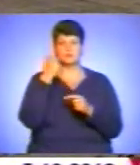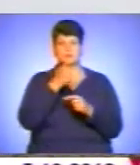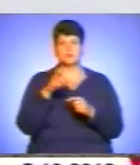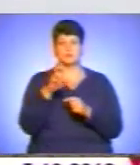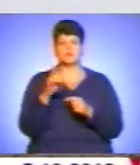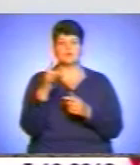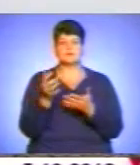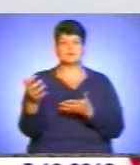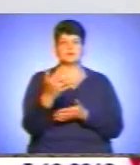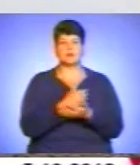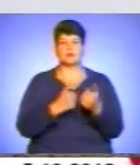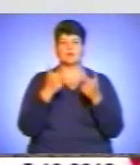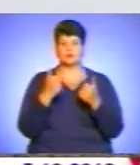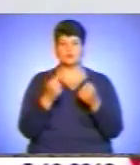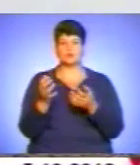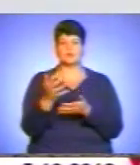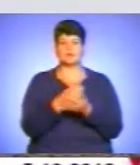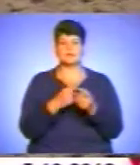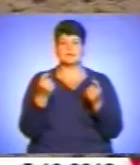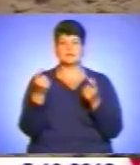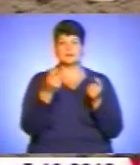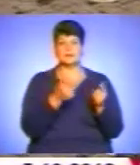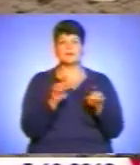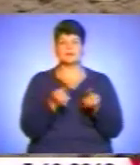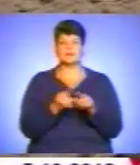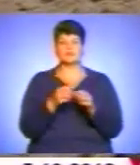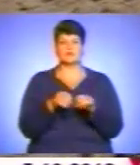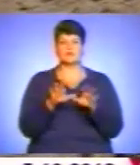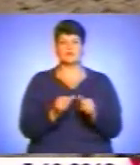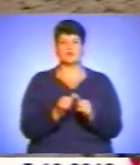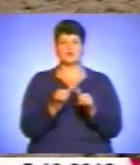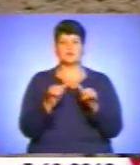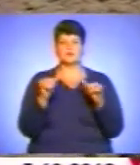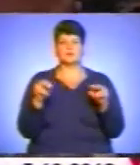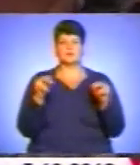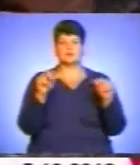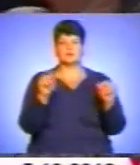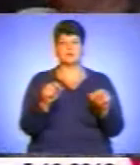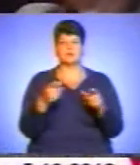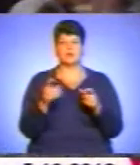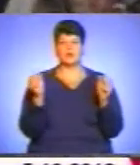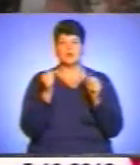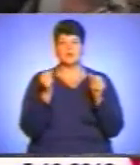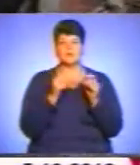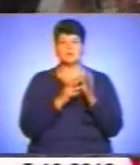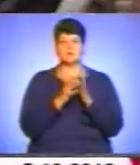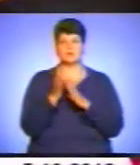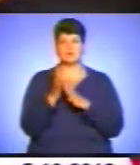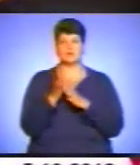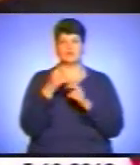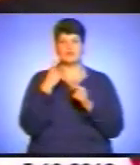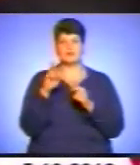районі зібрали добрий урожай зернових. Також вирішили розширити посіви озимини, каже голова райдержадміністрації Ярослав Тренька.